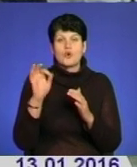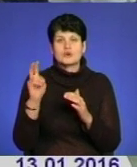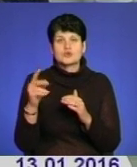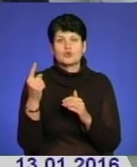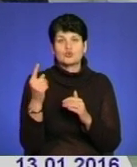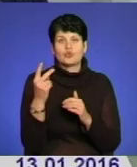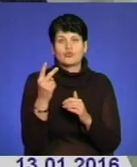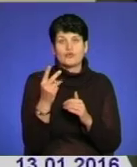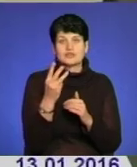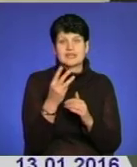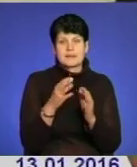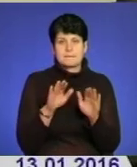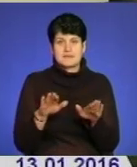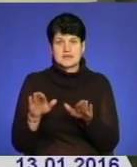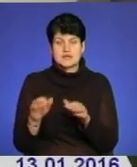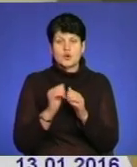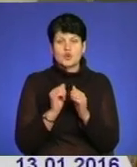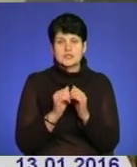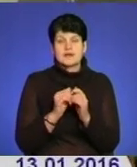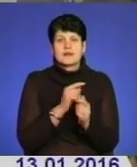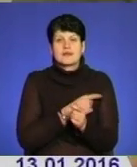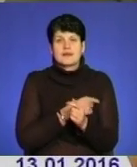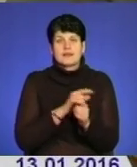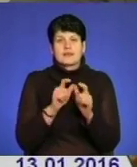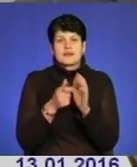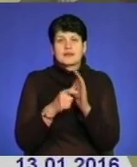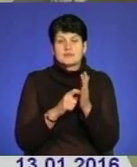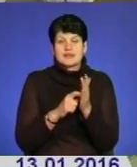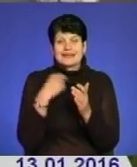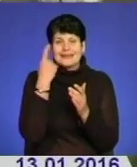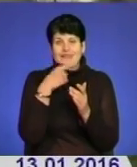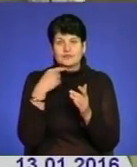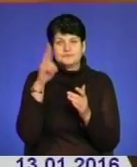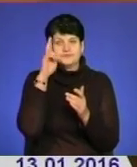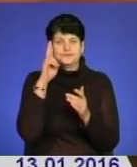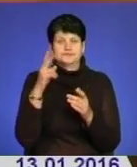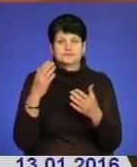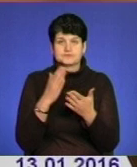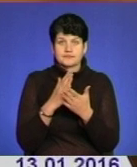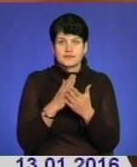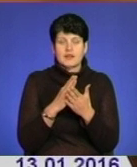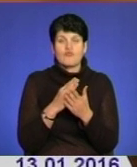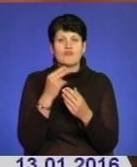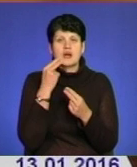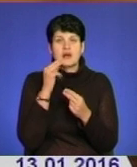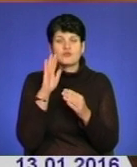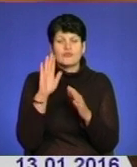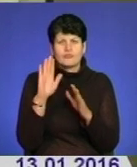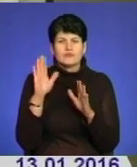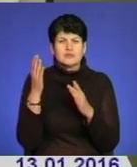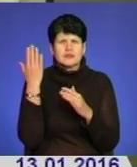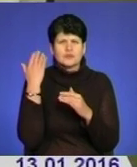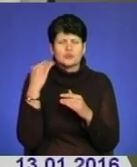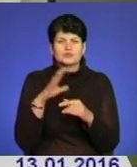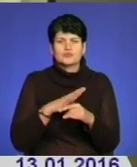-дво- або тримісні. Кожна лікарняна кімната з індивідуальним сам вузлом. Попередньо в кращому випадку був один діючий